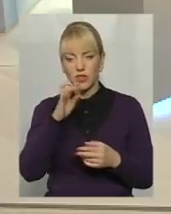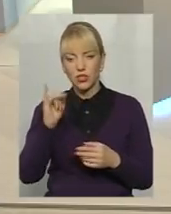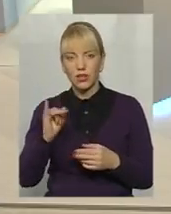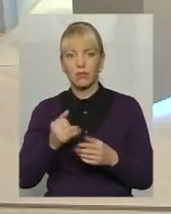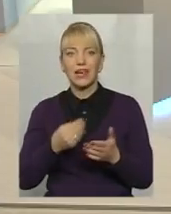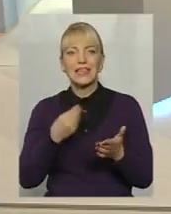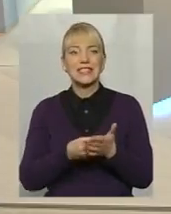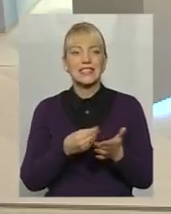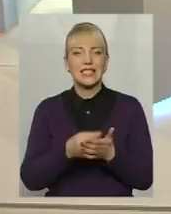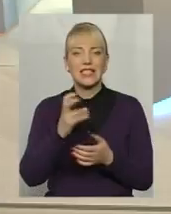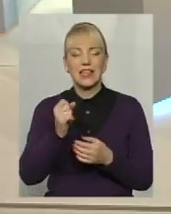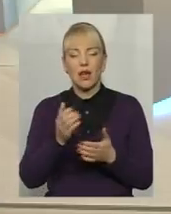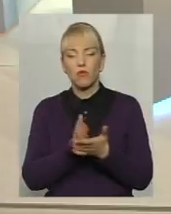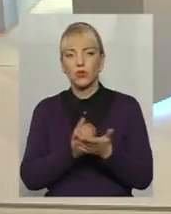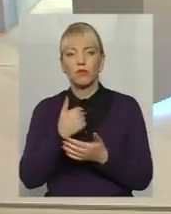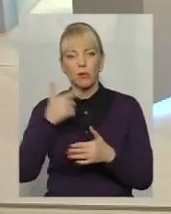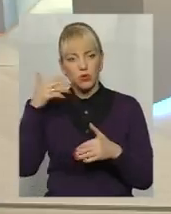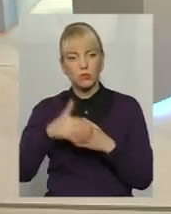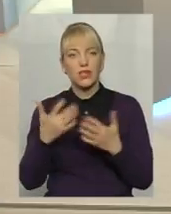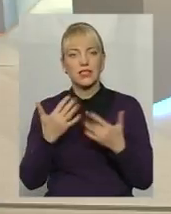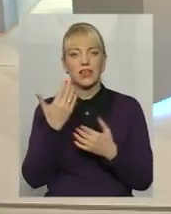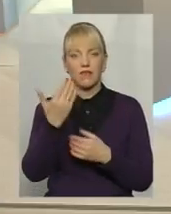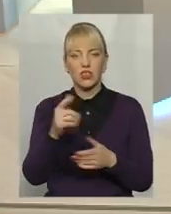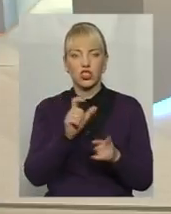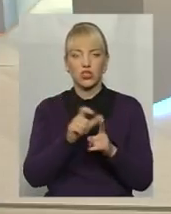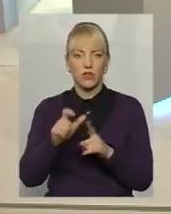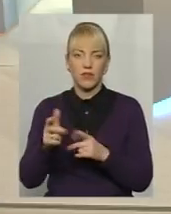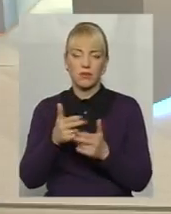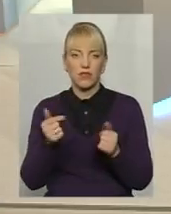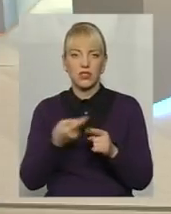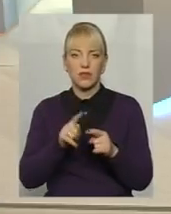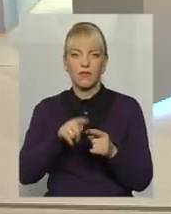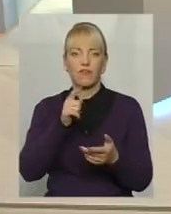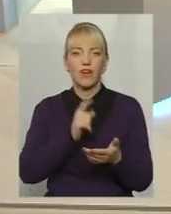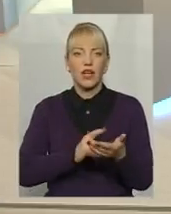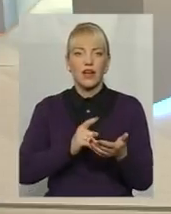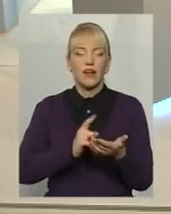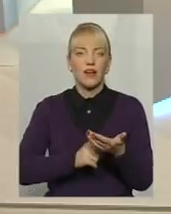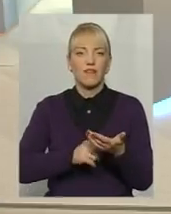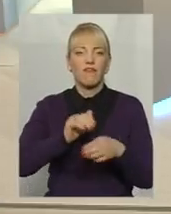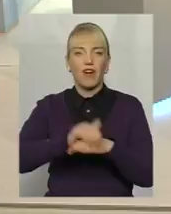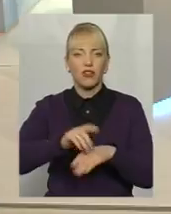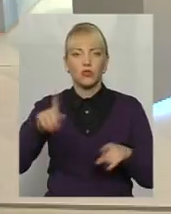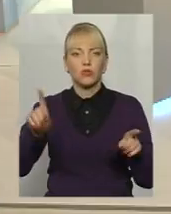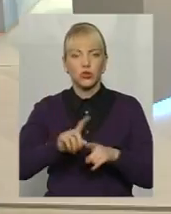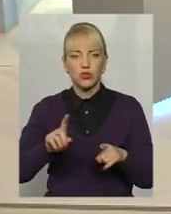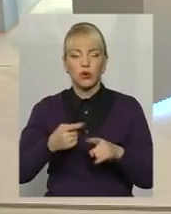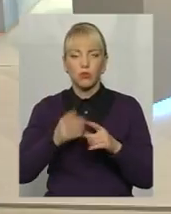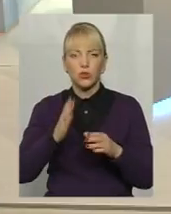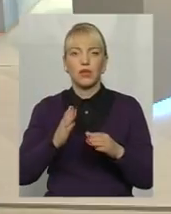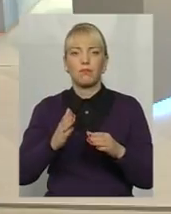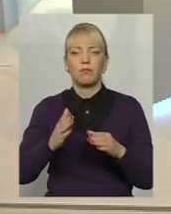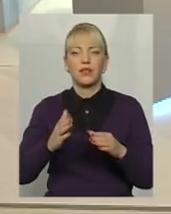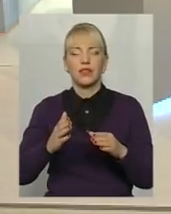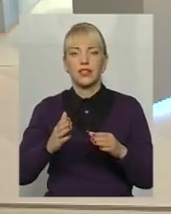послуги, ми б зрозуміли, наскільки ваші слова і підтверджуються даним фактом, що будуть перекладатися мінімальна зарплата,